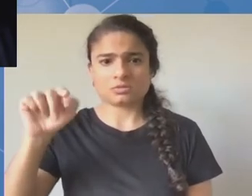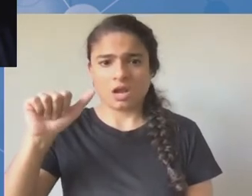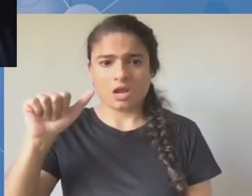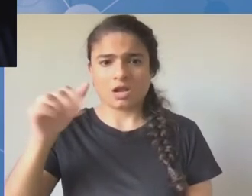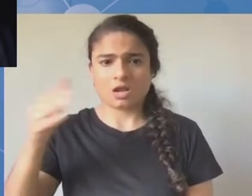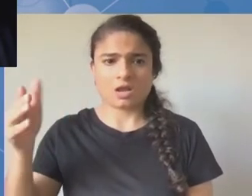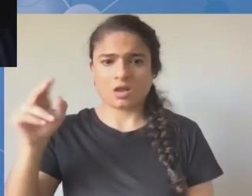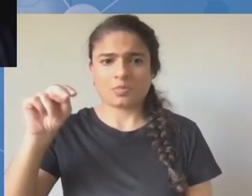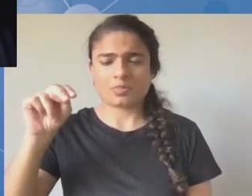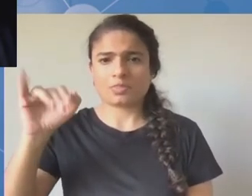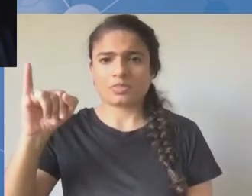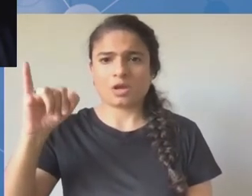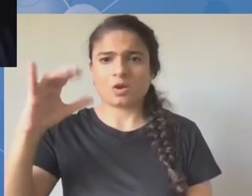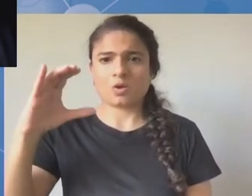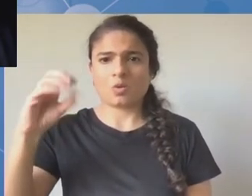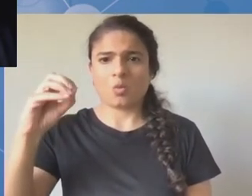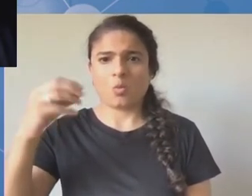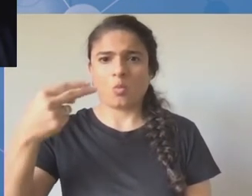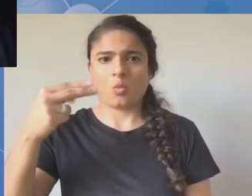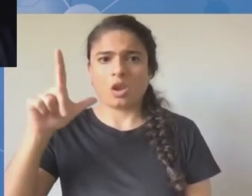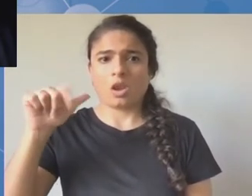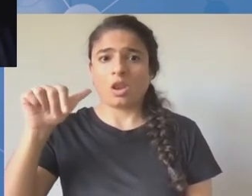Pragnę przede wszystkim powiedzieć jedną rzecz.